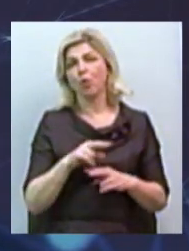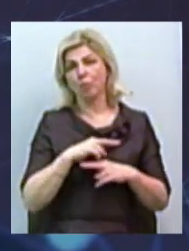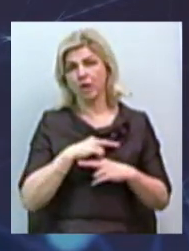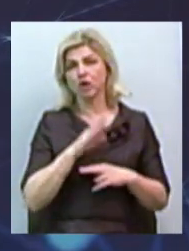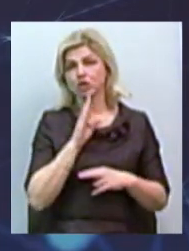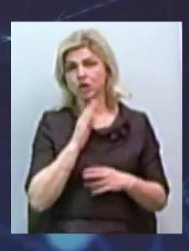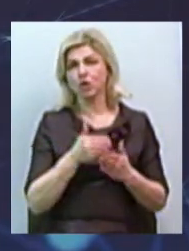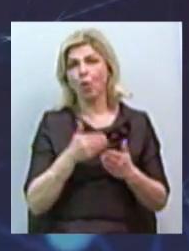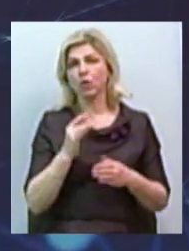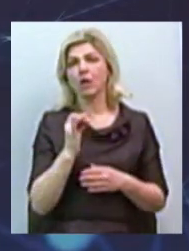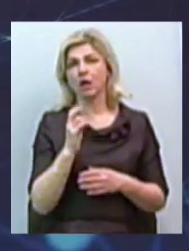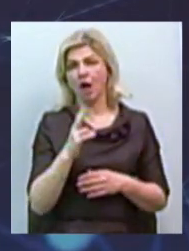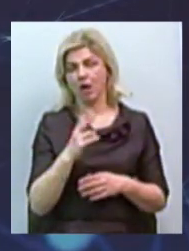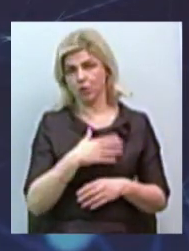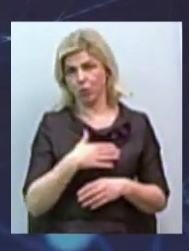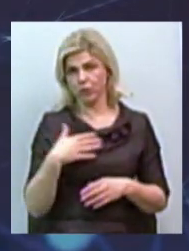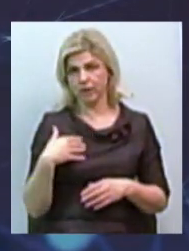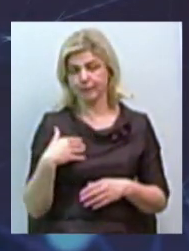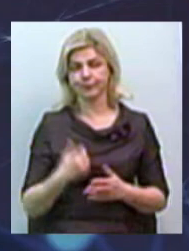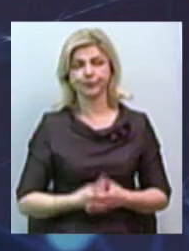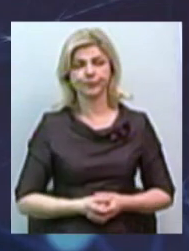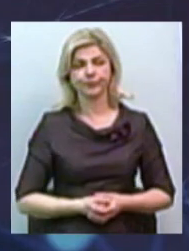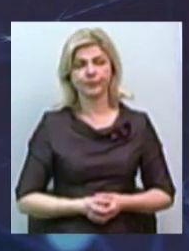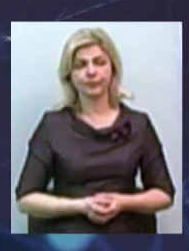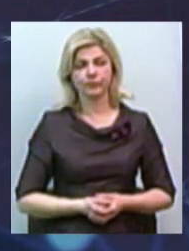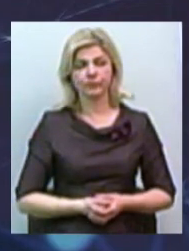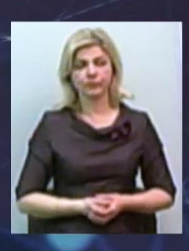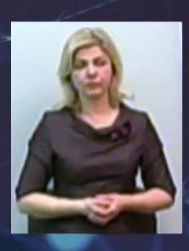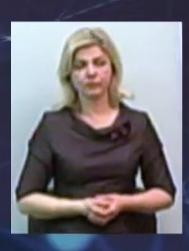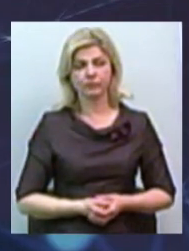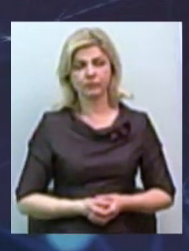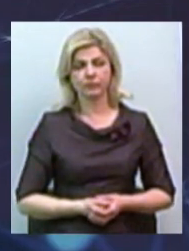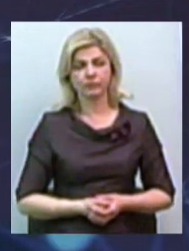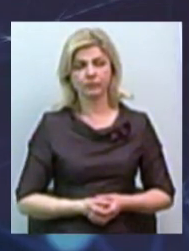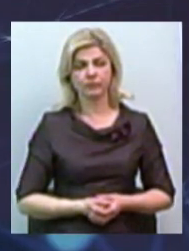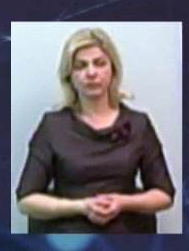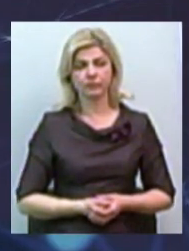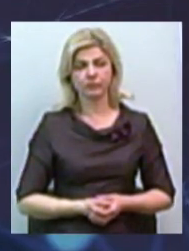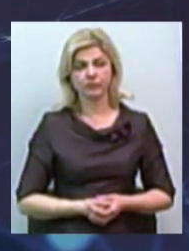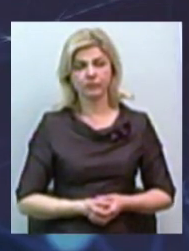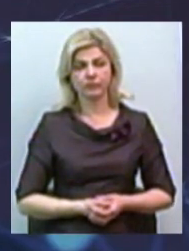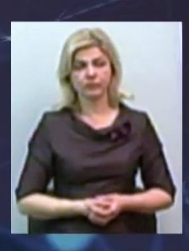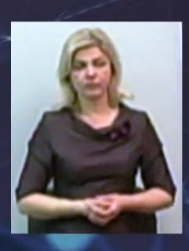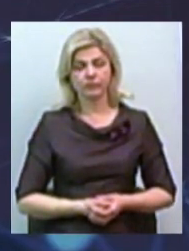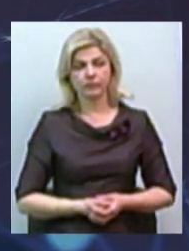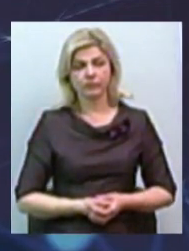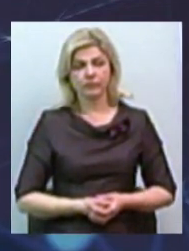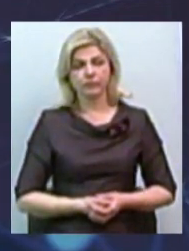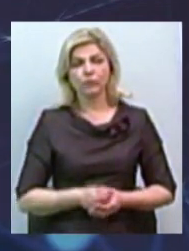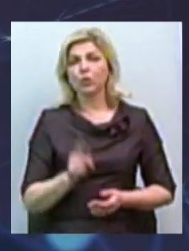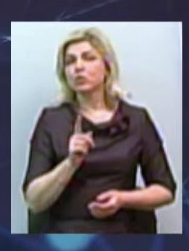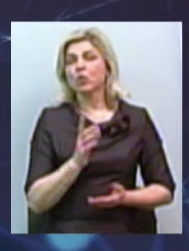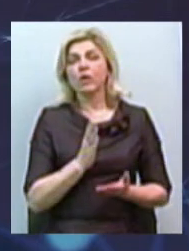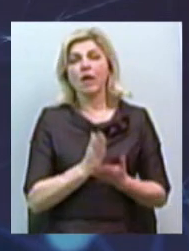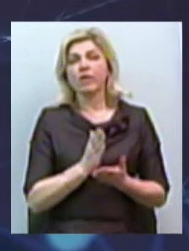жінка від рака, молочна жиліза. Значить, що є причиною